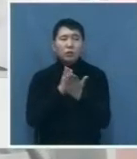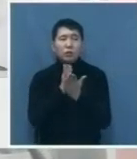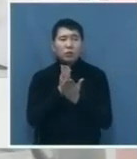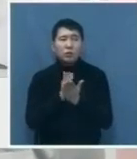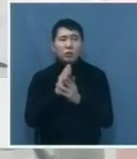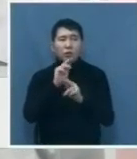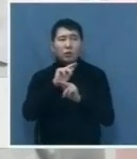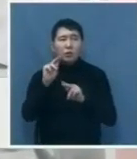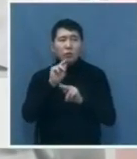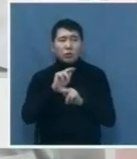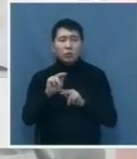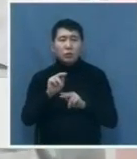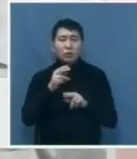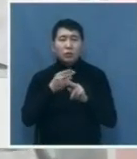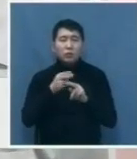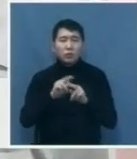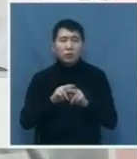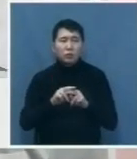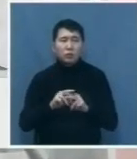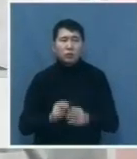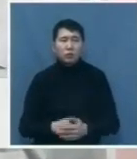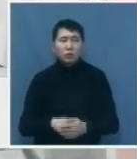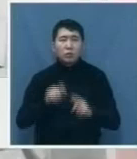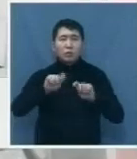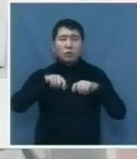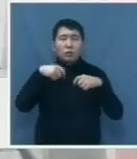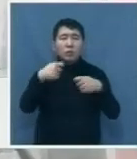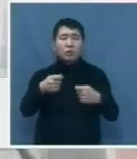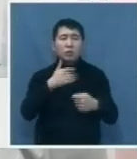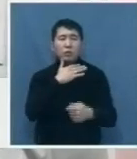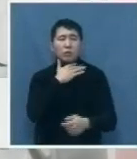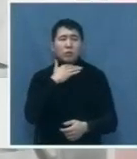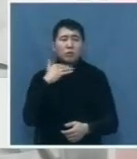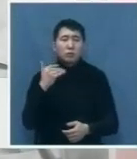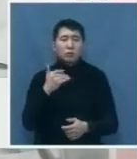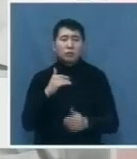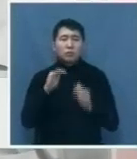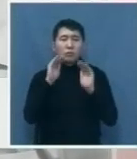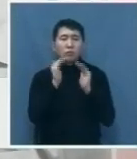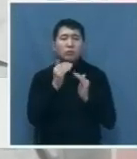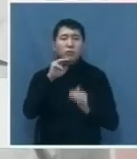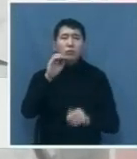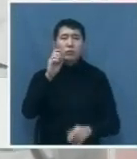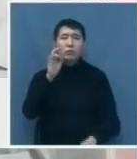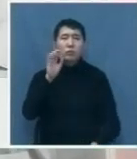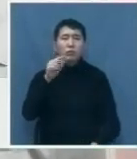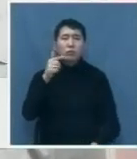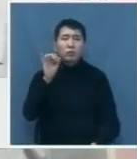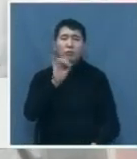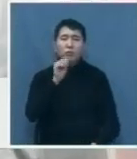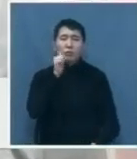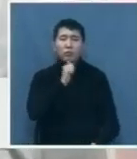обучаем им делать эту операцию, но мы попутно передаем очень много маленьких технологий, маленьких секретов,